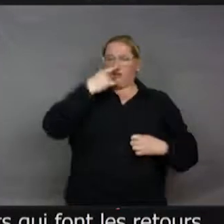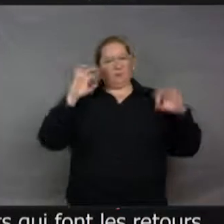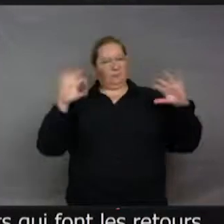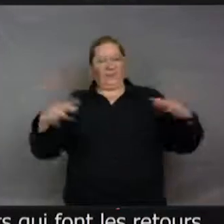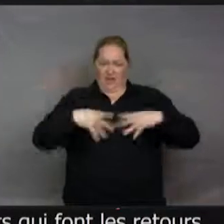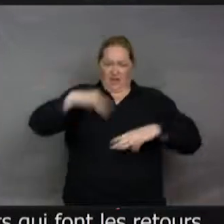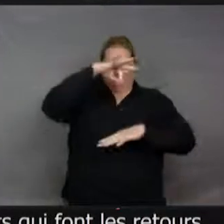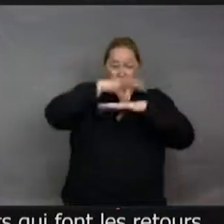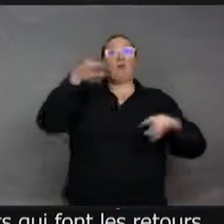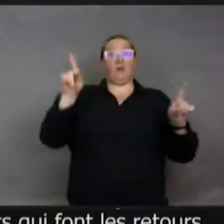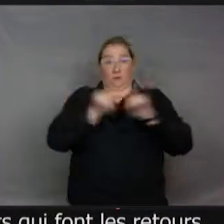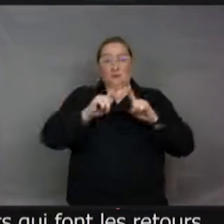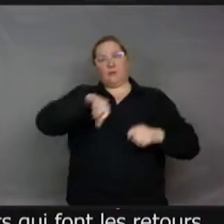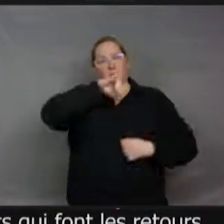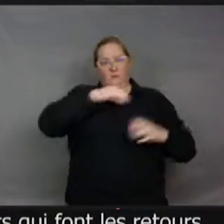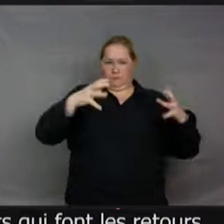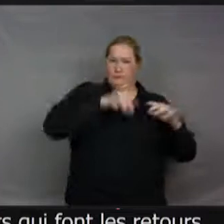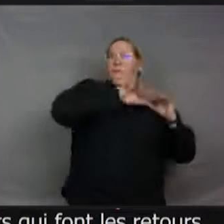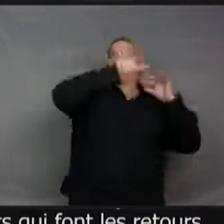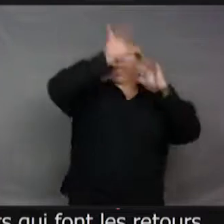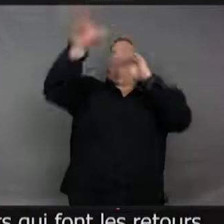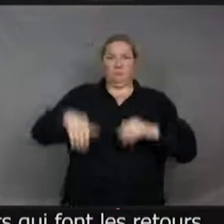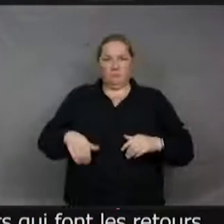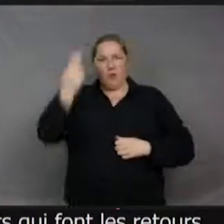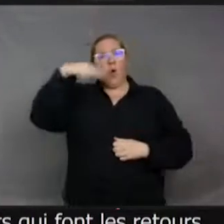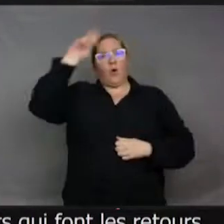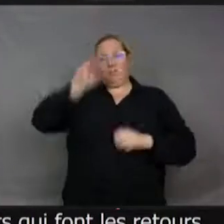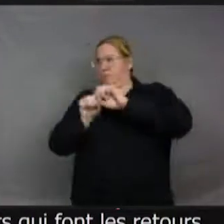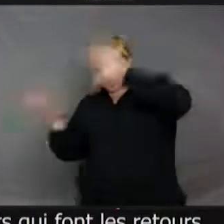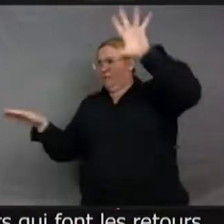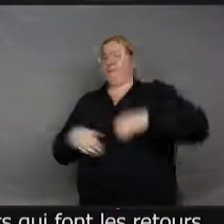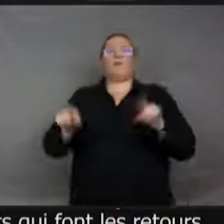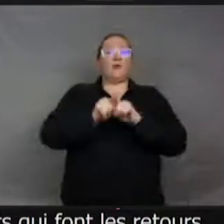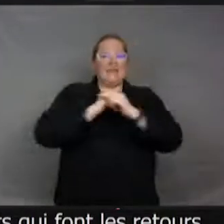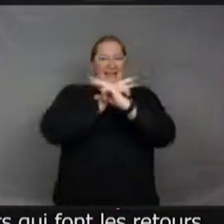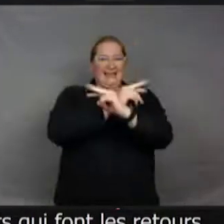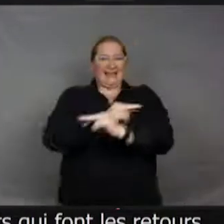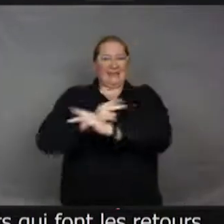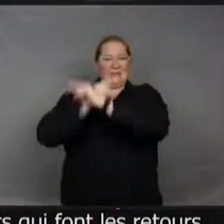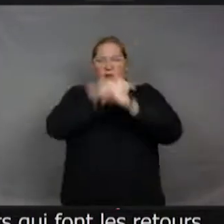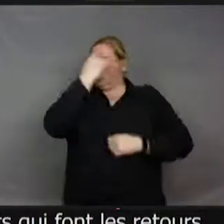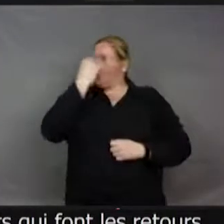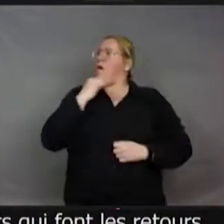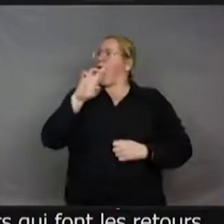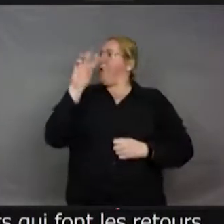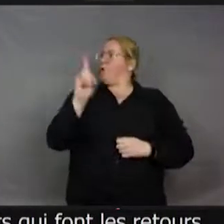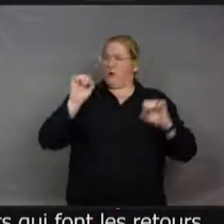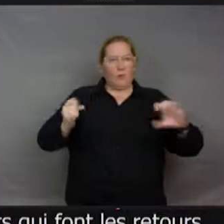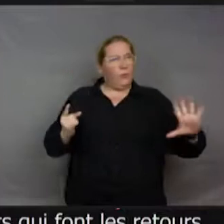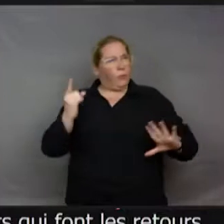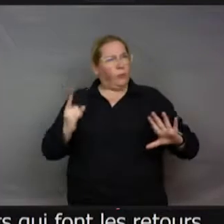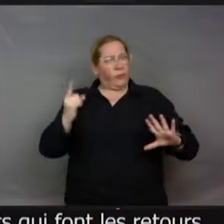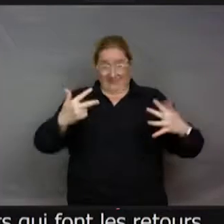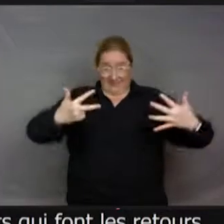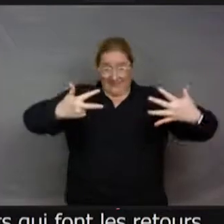aussi et peuvent étendre dans leur territoire dans toute l'Europe. Et y a des libellules. Le record, je crois que c'est une libellule qui peut faire 18 000